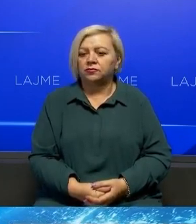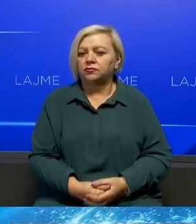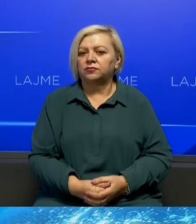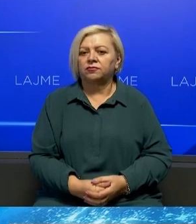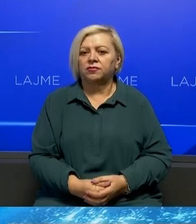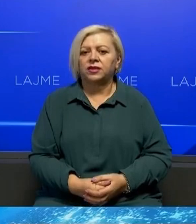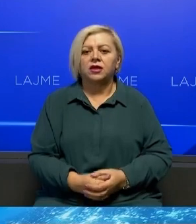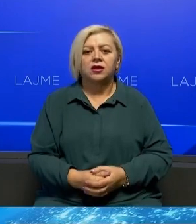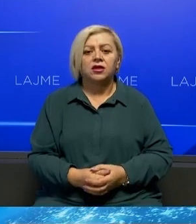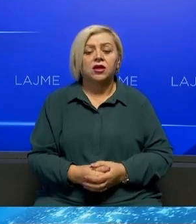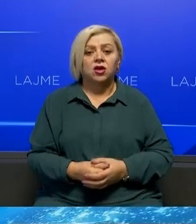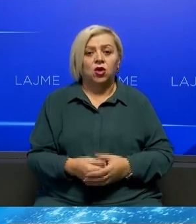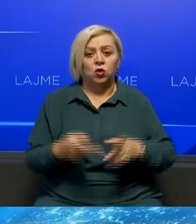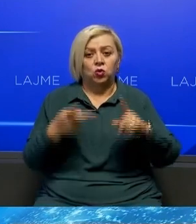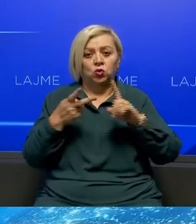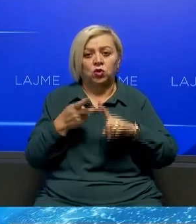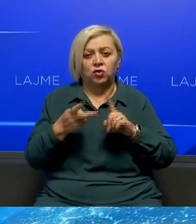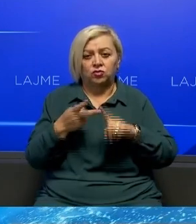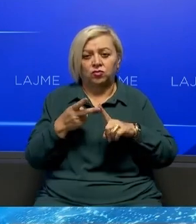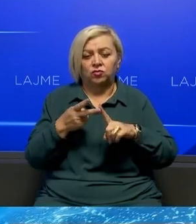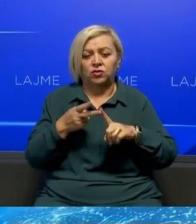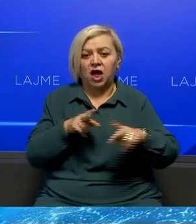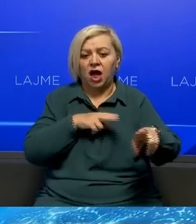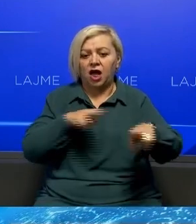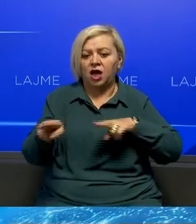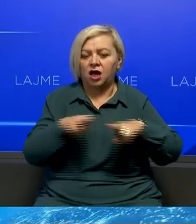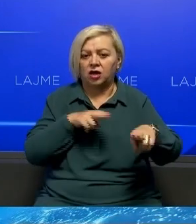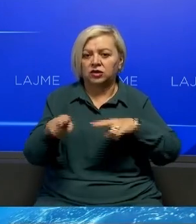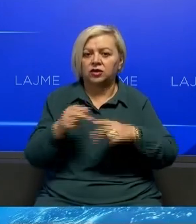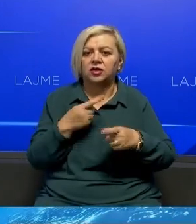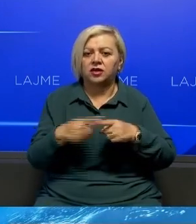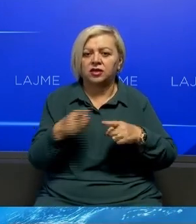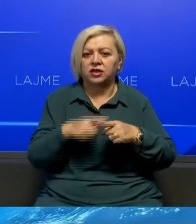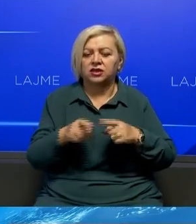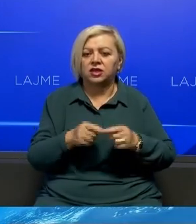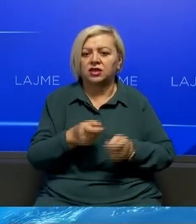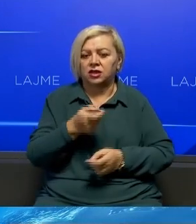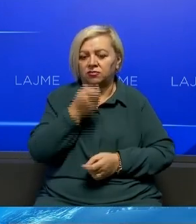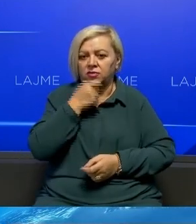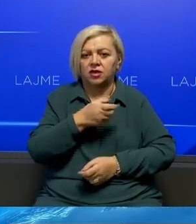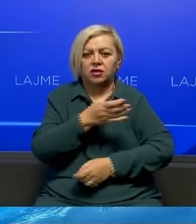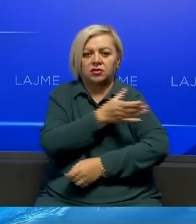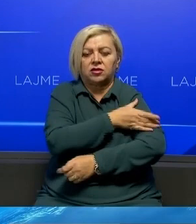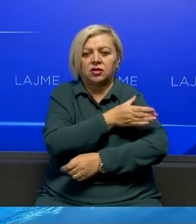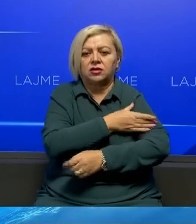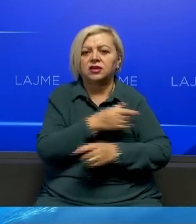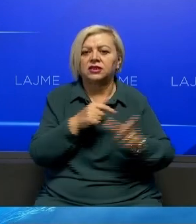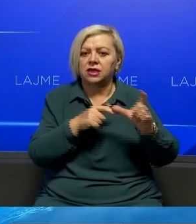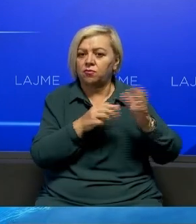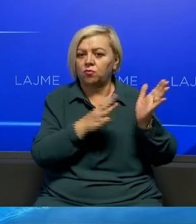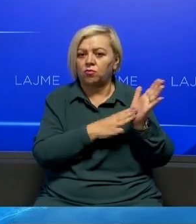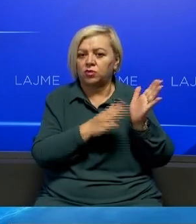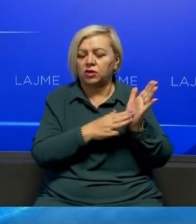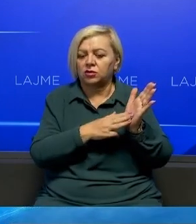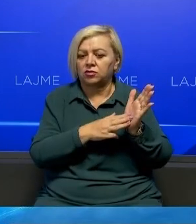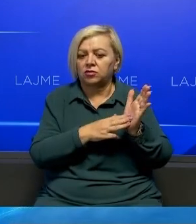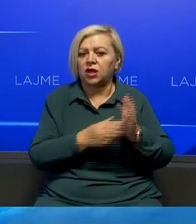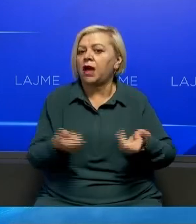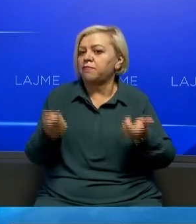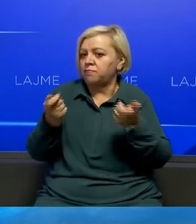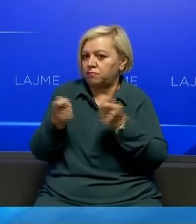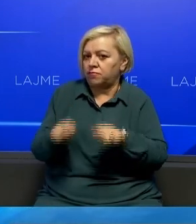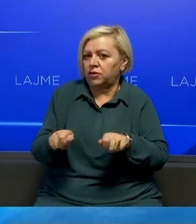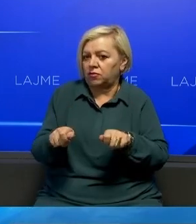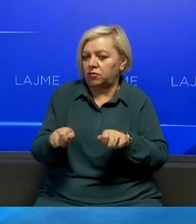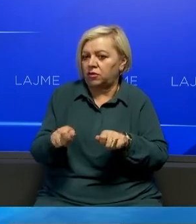Të seansës në hagë ku u zhvillua gjykimi në rastën e ish pjestarit të uqqës Salim Mustafa është mbajtur rëmbyllur